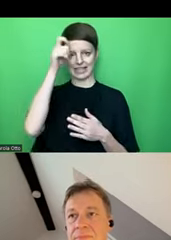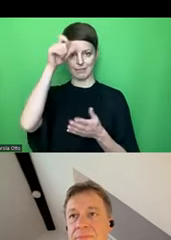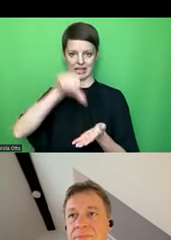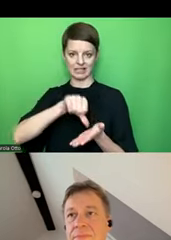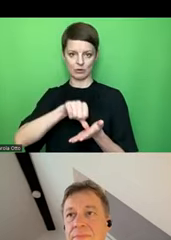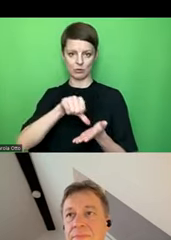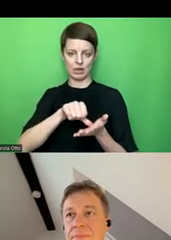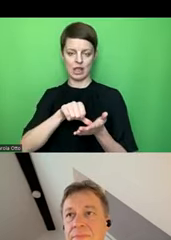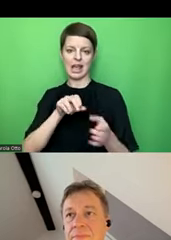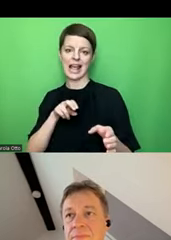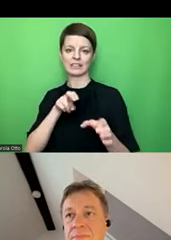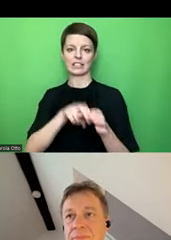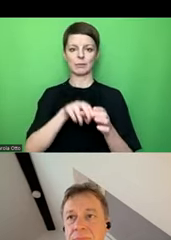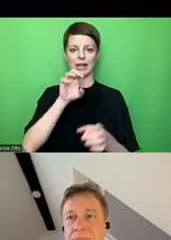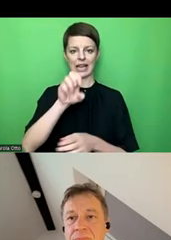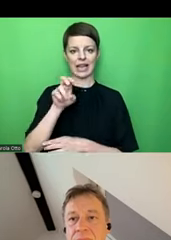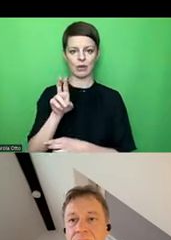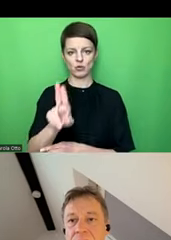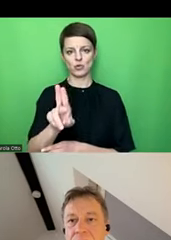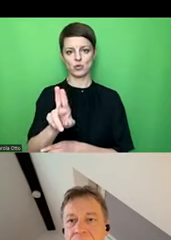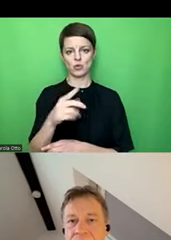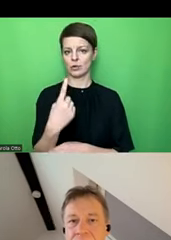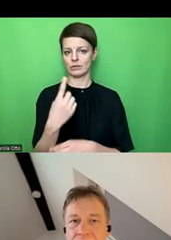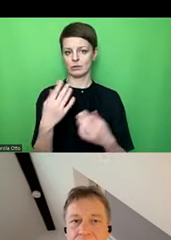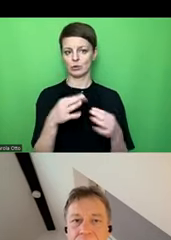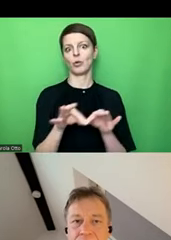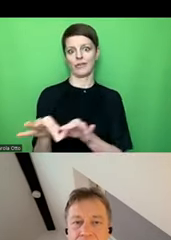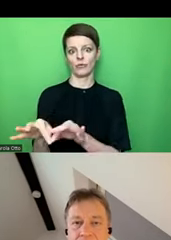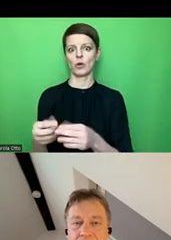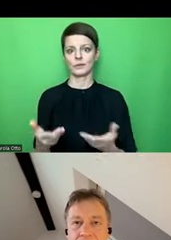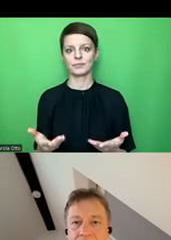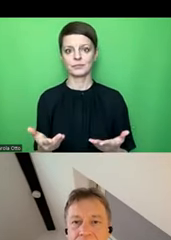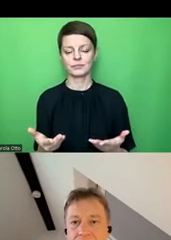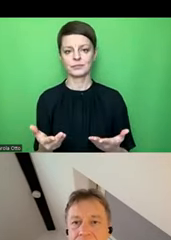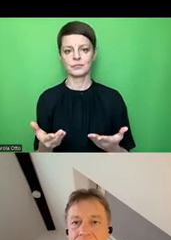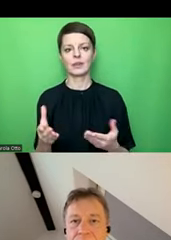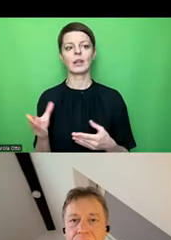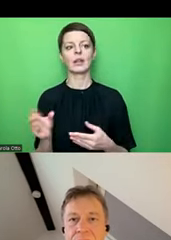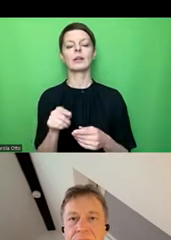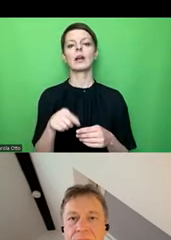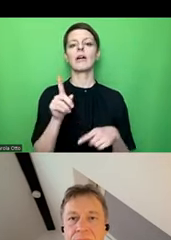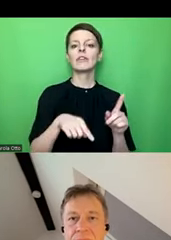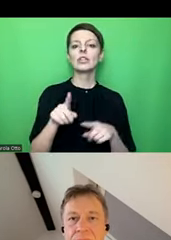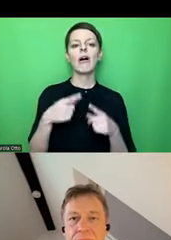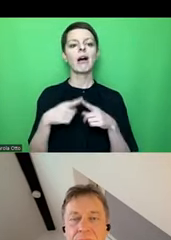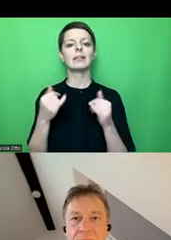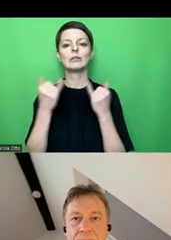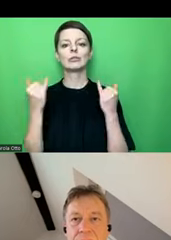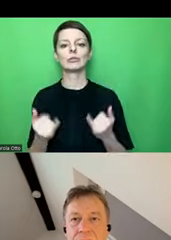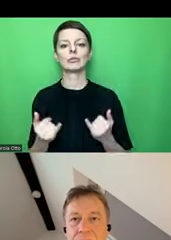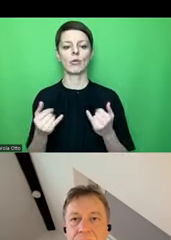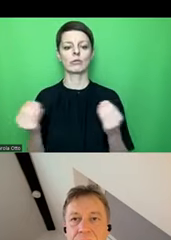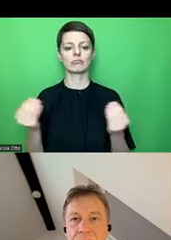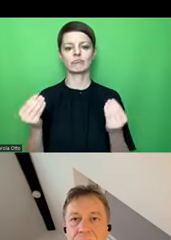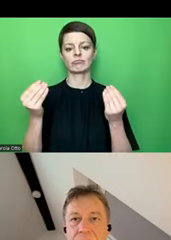Accessible EU sozusagen durchführt, gemeinsam mit verschiedenen weiteren Institutionen wie